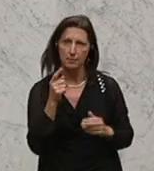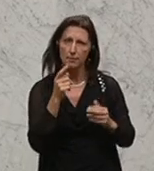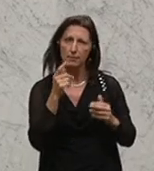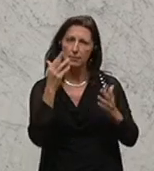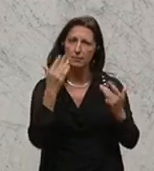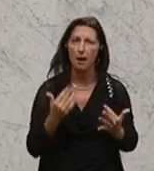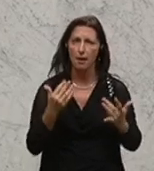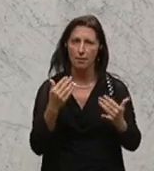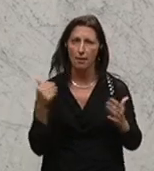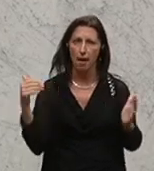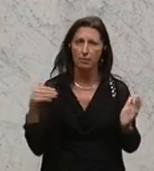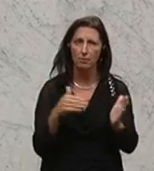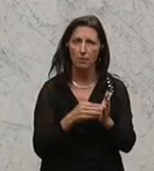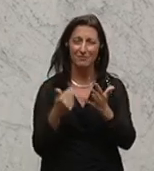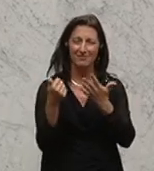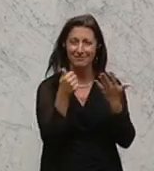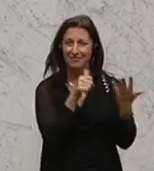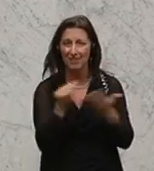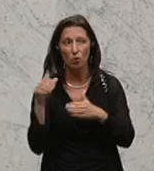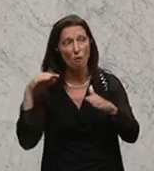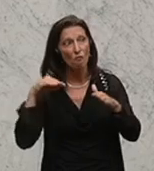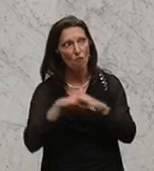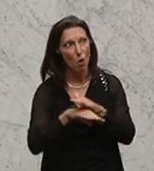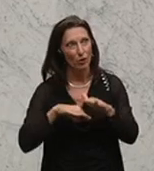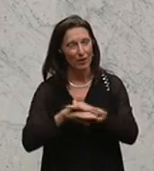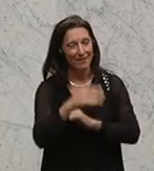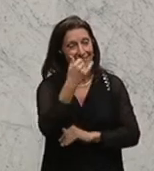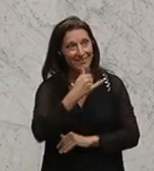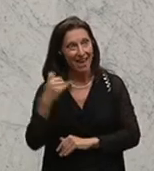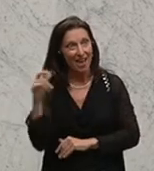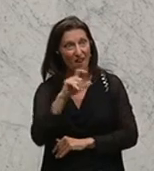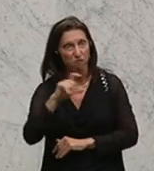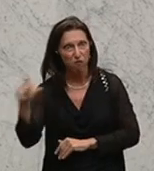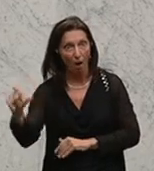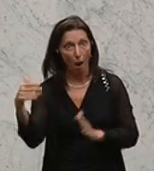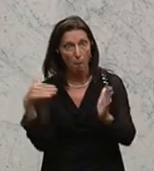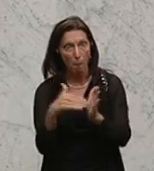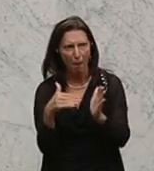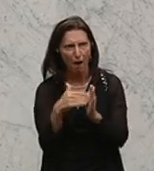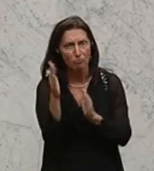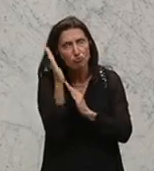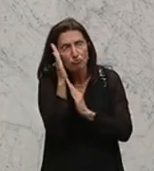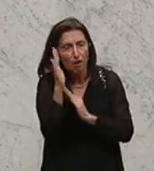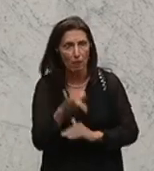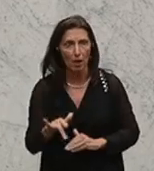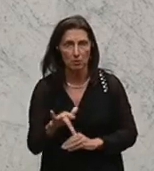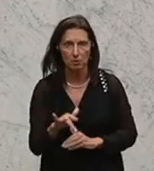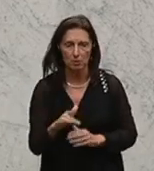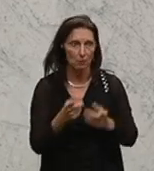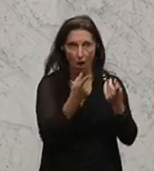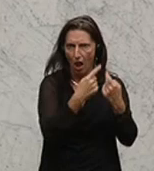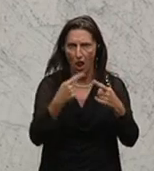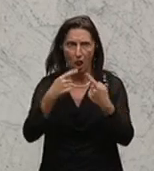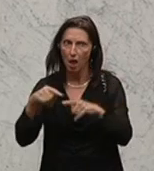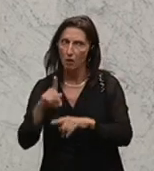1600 Flüchtlinge sind wöchentlich unterzubringen. Die Länder schaffen es